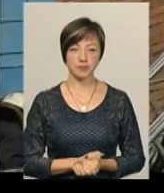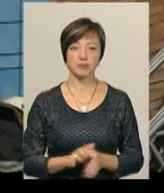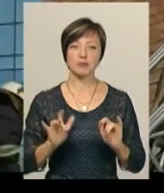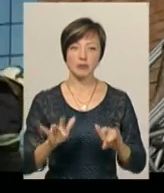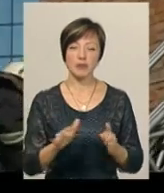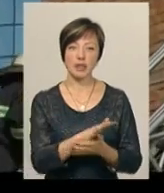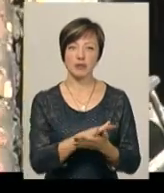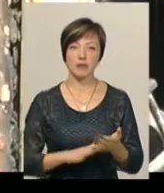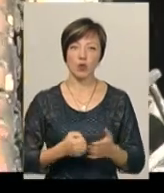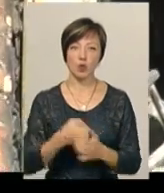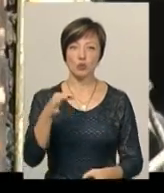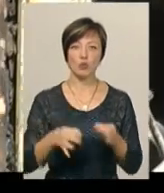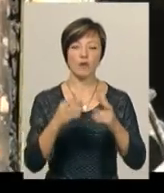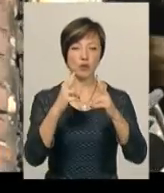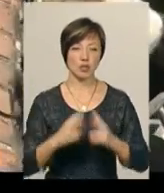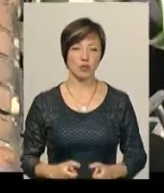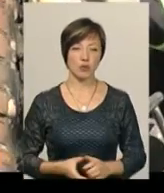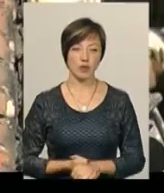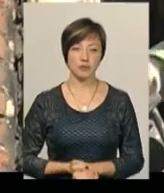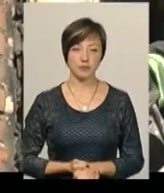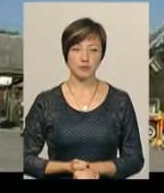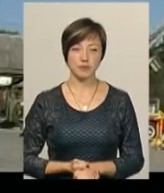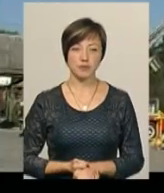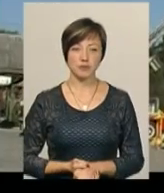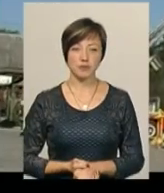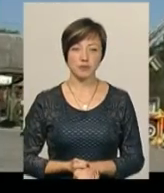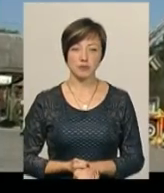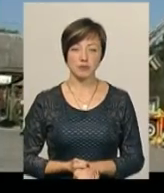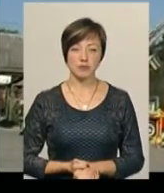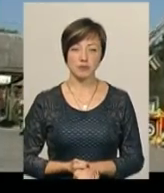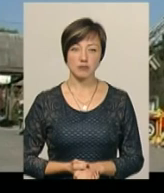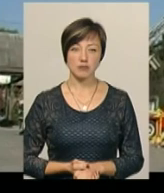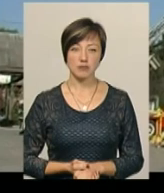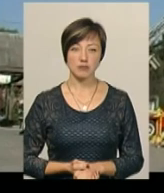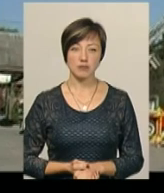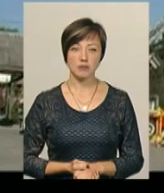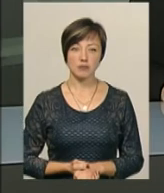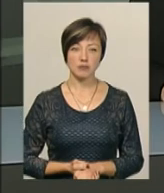справі триває досудове розслідування. Ірина Аріон, Володимир Паламар, новини Поділля Центр.